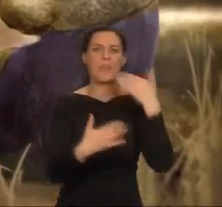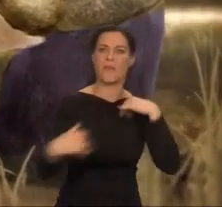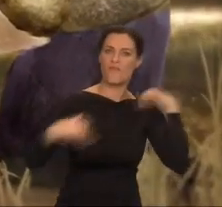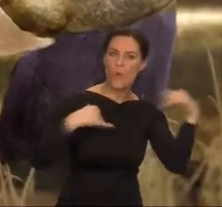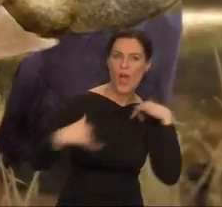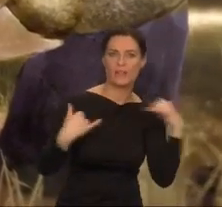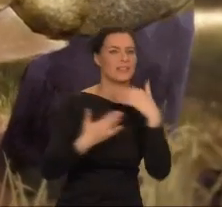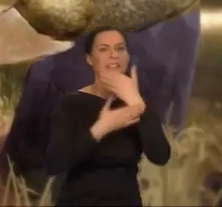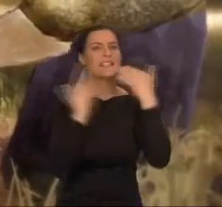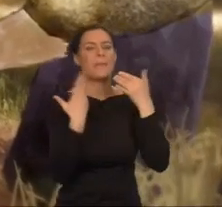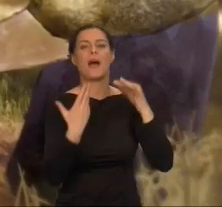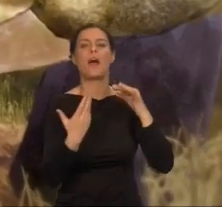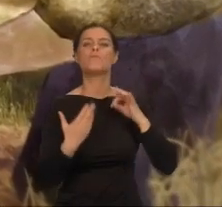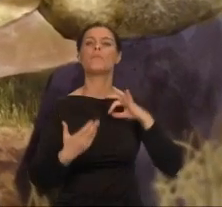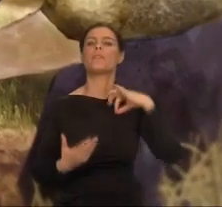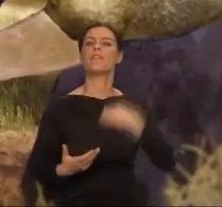prywatnej.